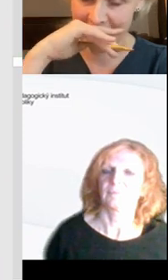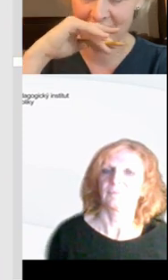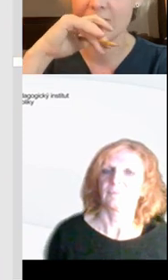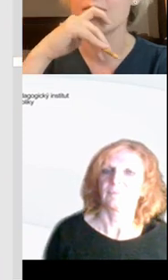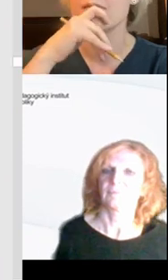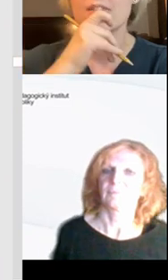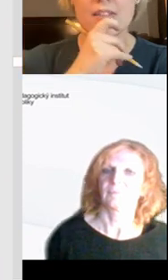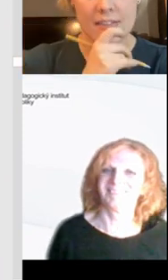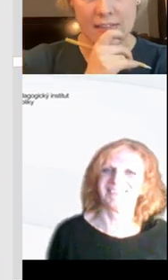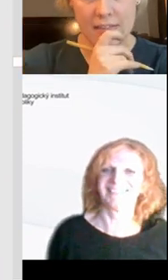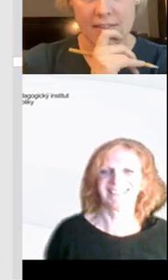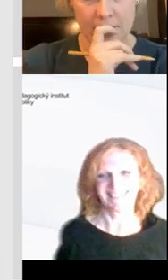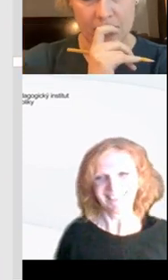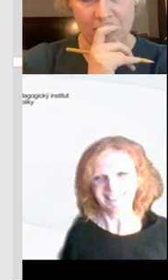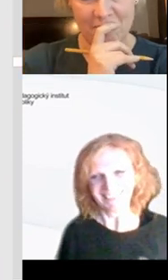nějaký číslo,